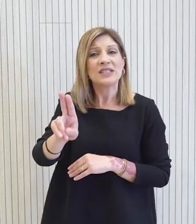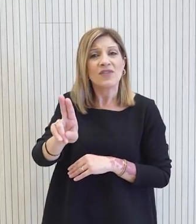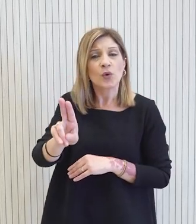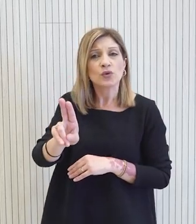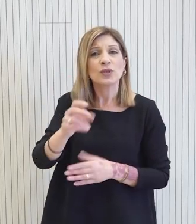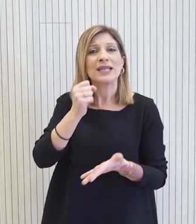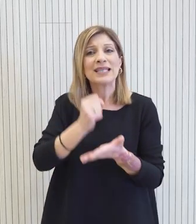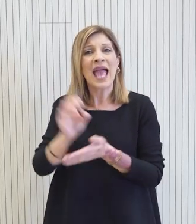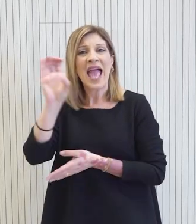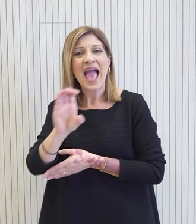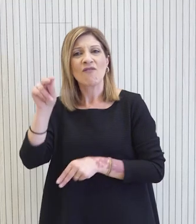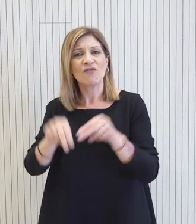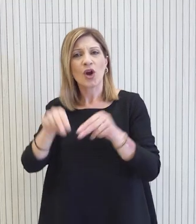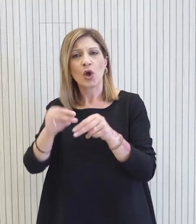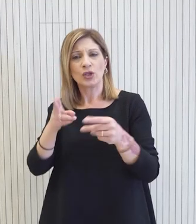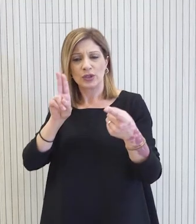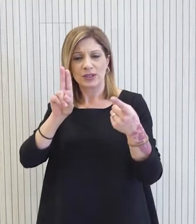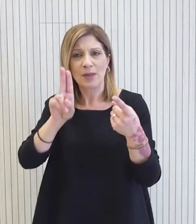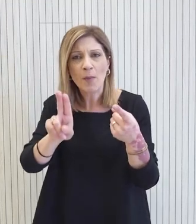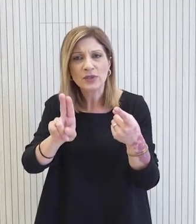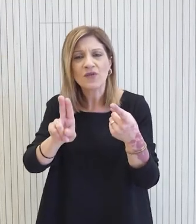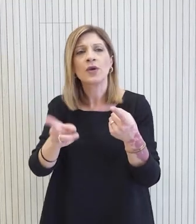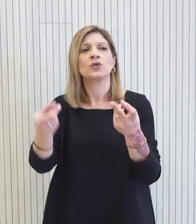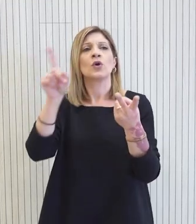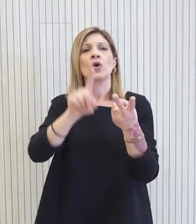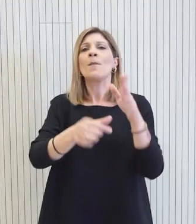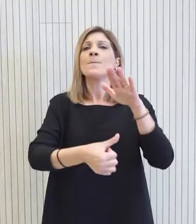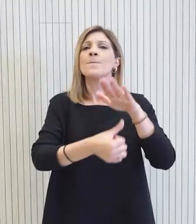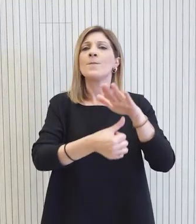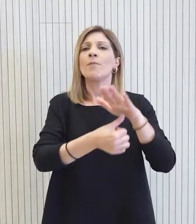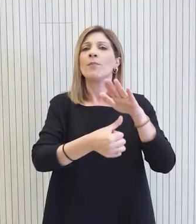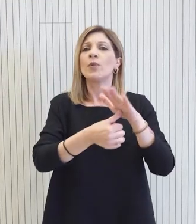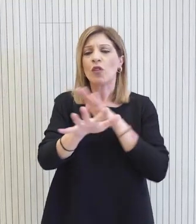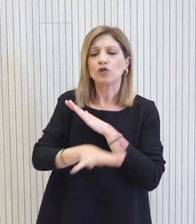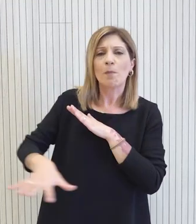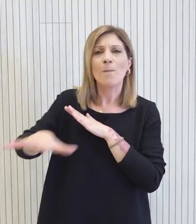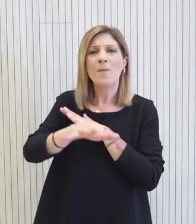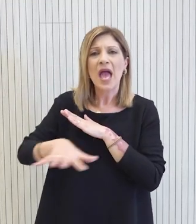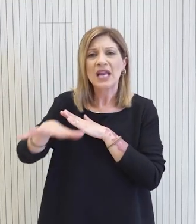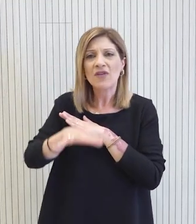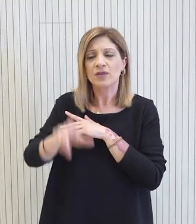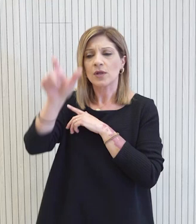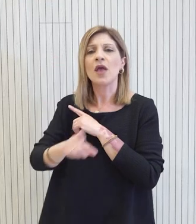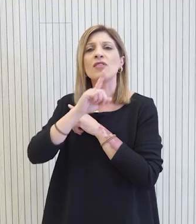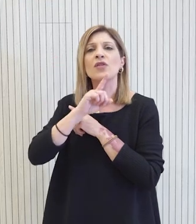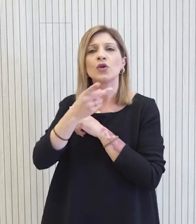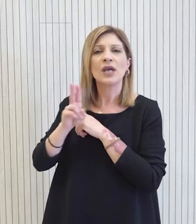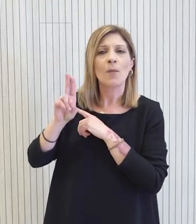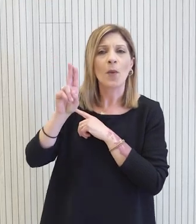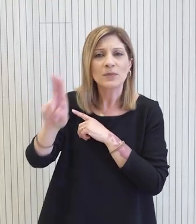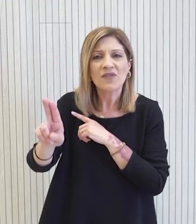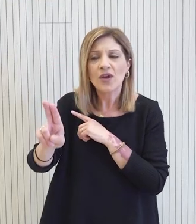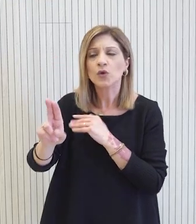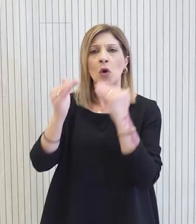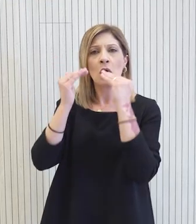υποψήφιος στις ευρωεκλογές και υποψήφιος πρόεδρο του Περιφερειάκη και ο ίδιος υποψήφιος μπορεί να είναι και